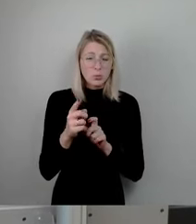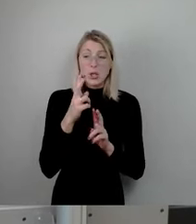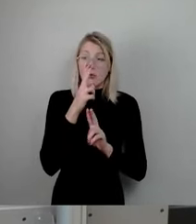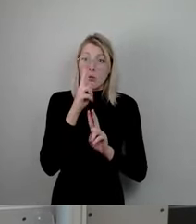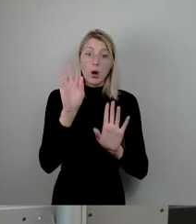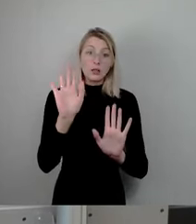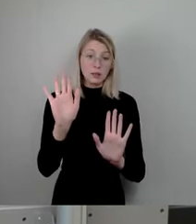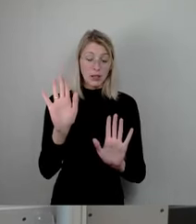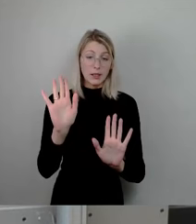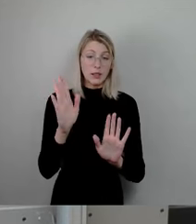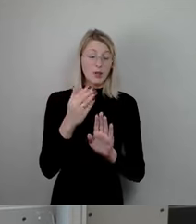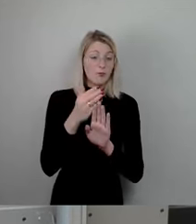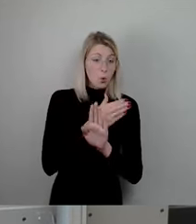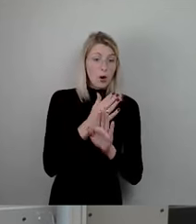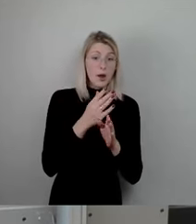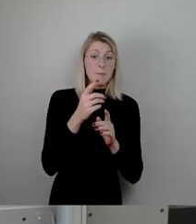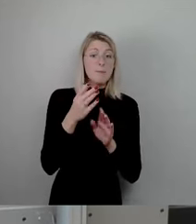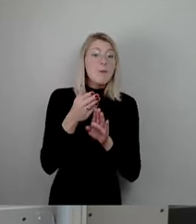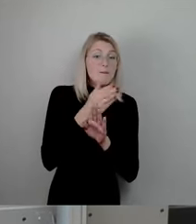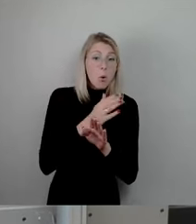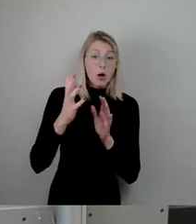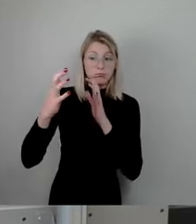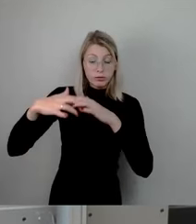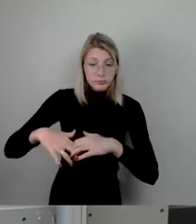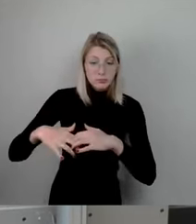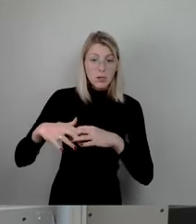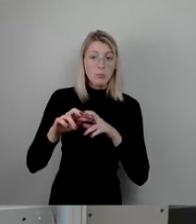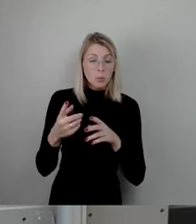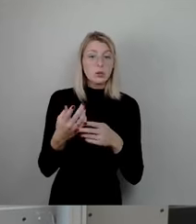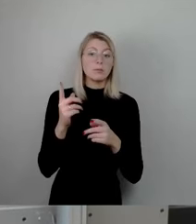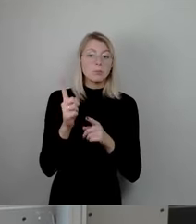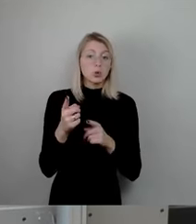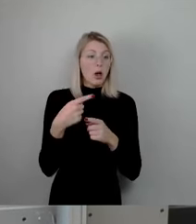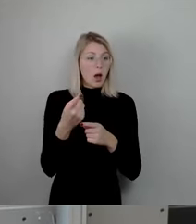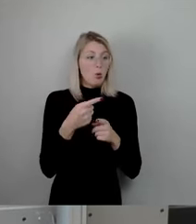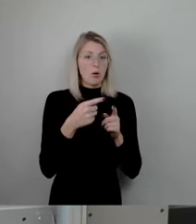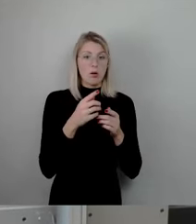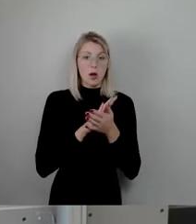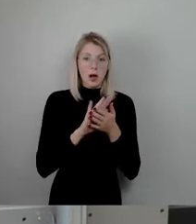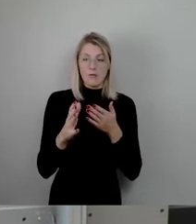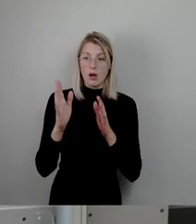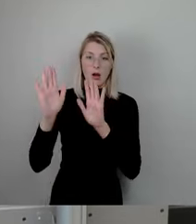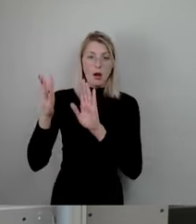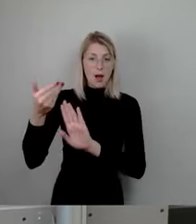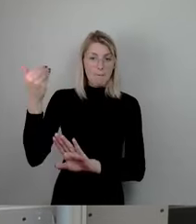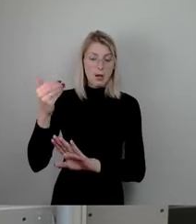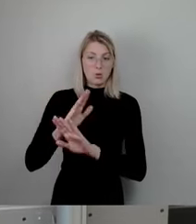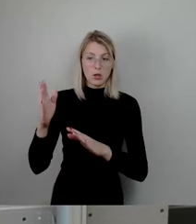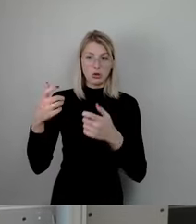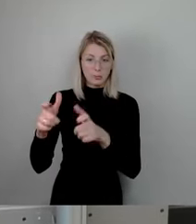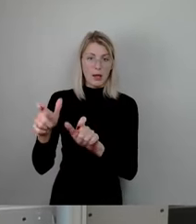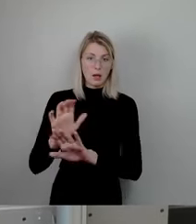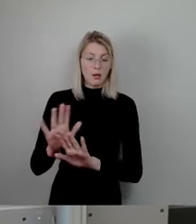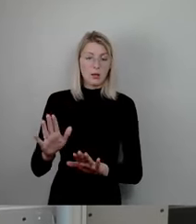vorher, jetzt, bevor sie eben einstürzen, mit anderen Brücken in Deutschland auftun. Deswegen hat kein Statiker den Mut, einfach zu sagen, oh, die muss